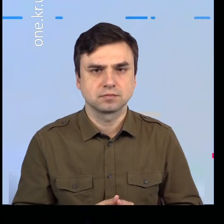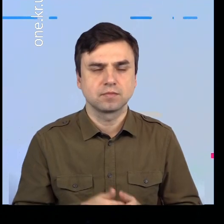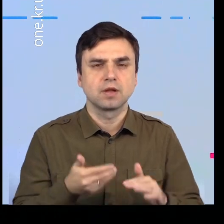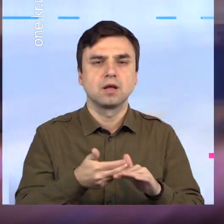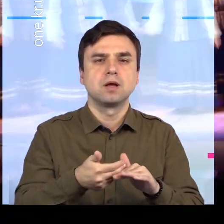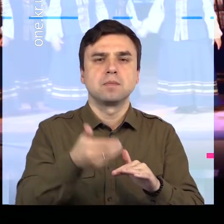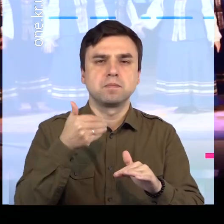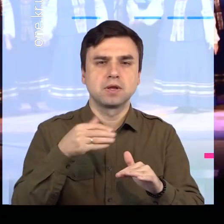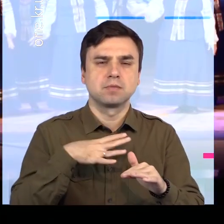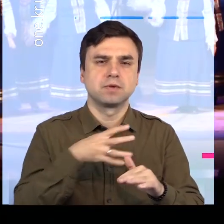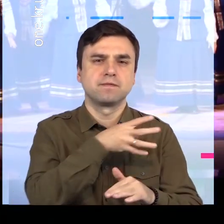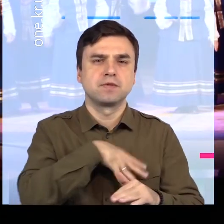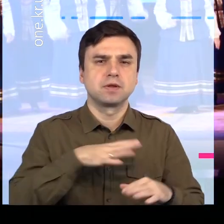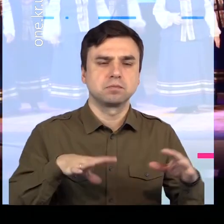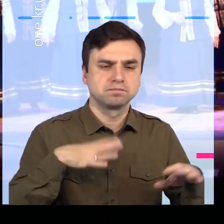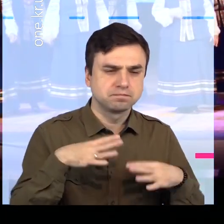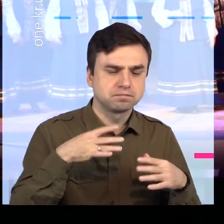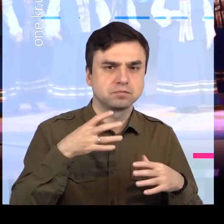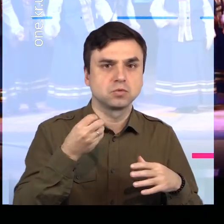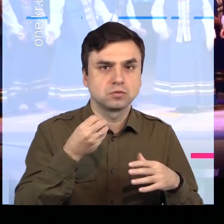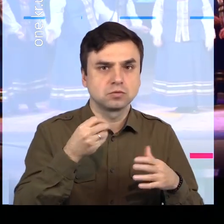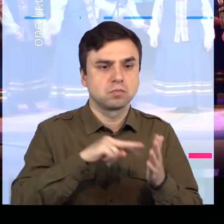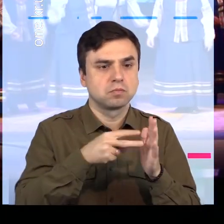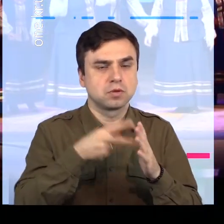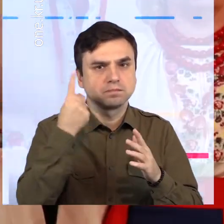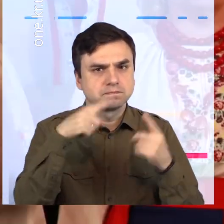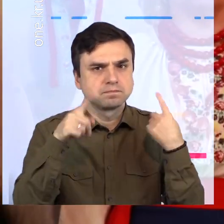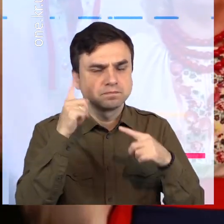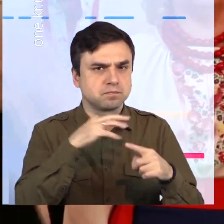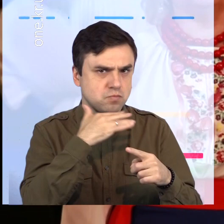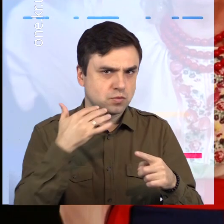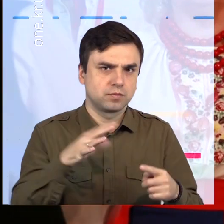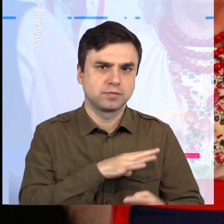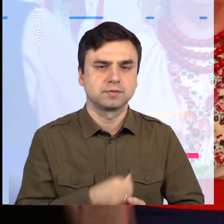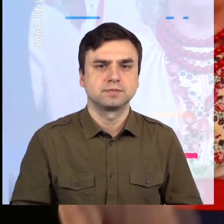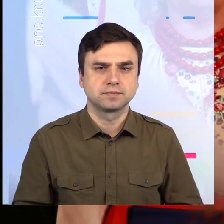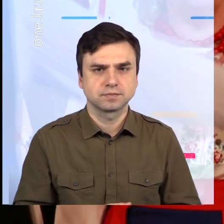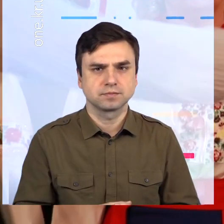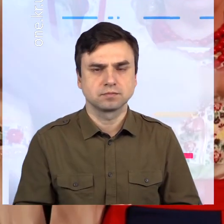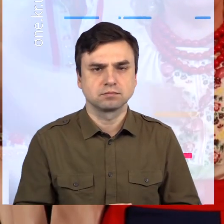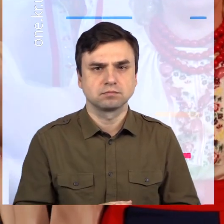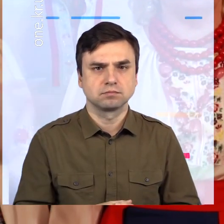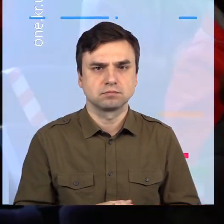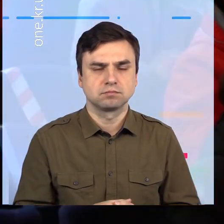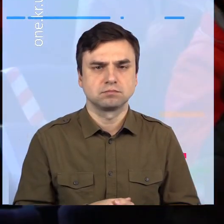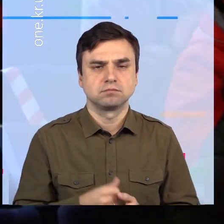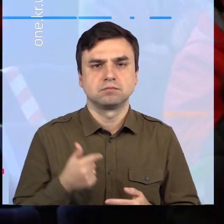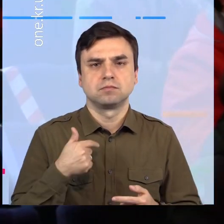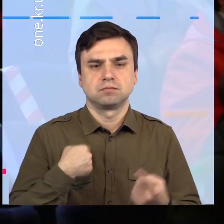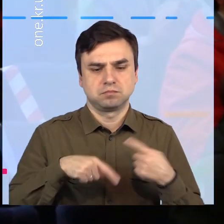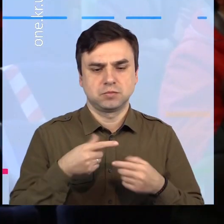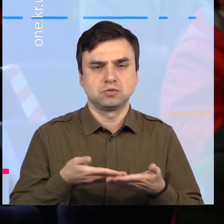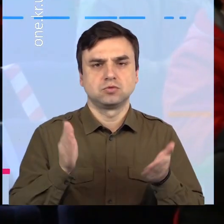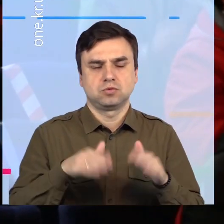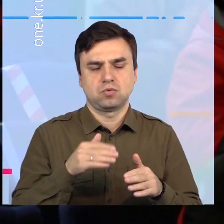організацій. Керівництво радо пішло на зустріч своїм колишнім колегам. Та планує організувати й інші спільні заходи. Бо вже під час